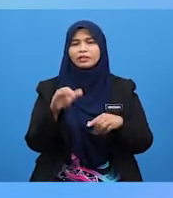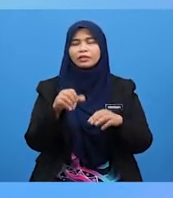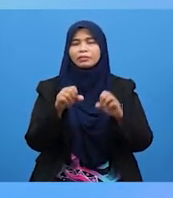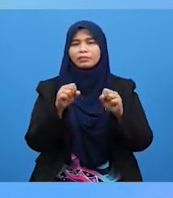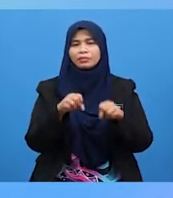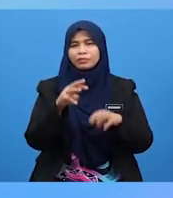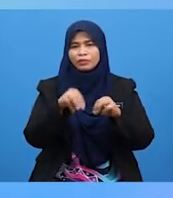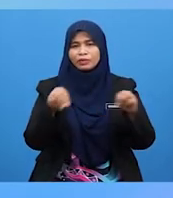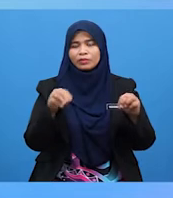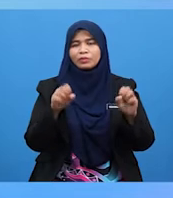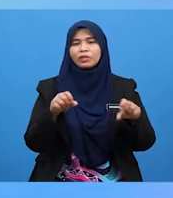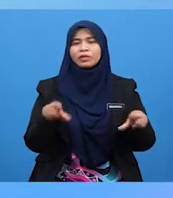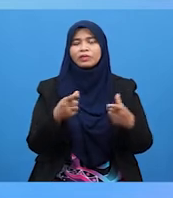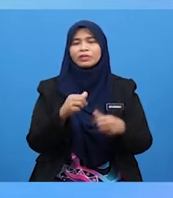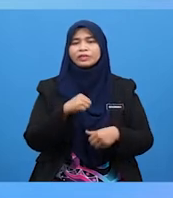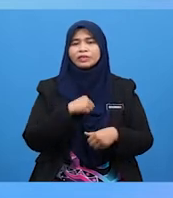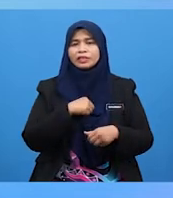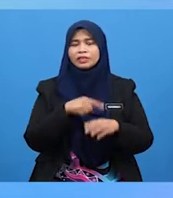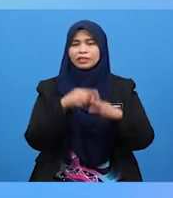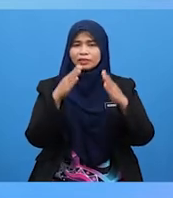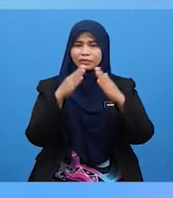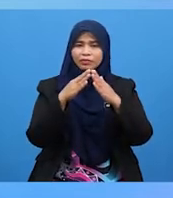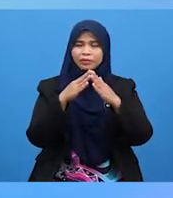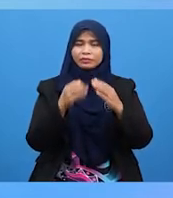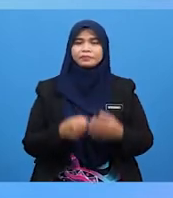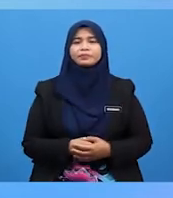murid-murid lakukan sendiri di rumah